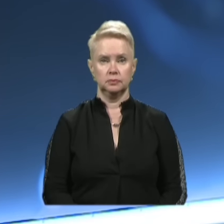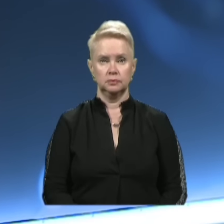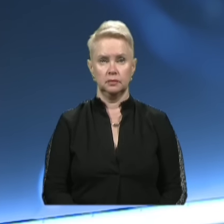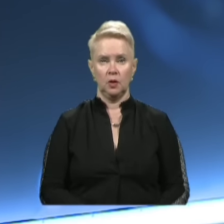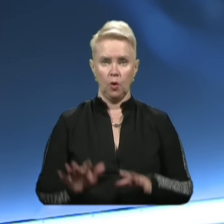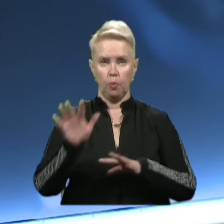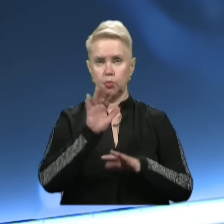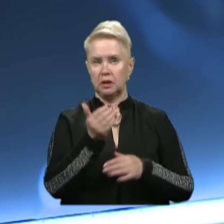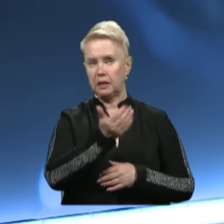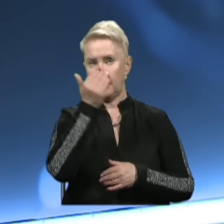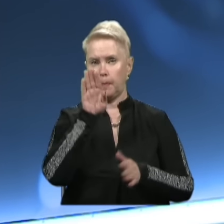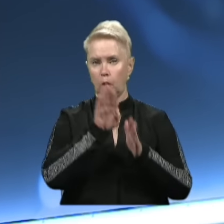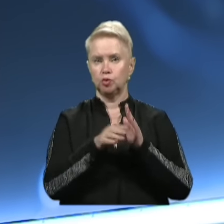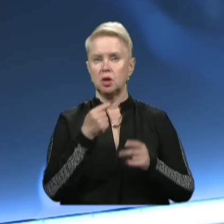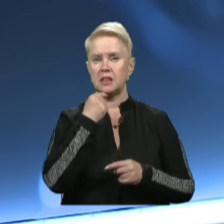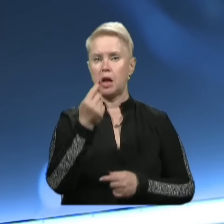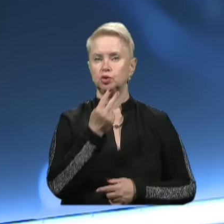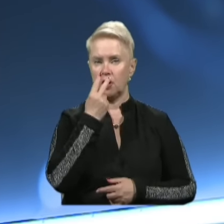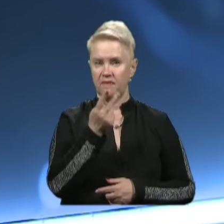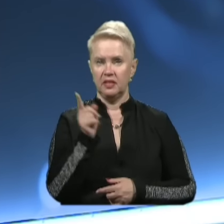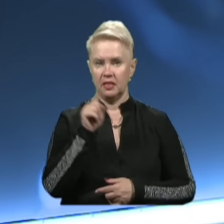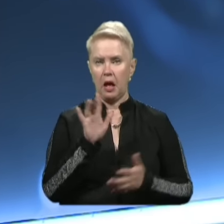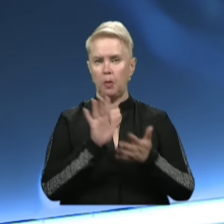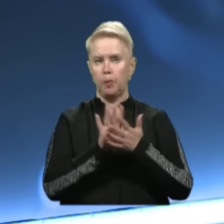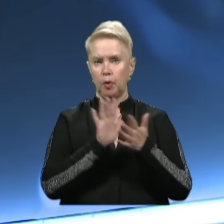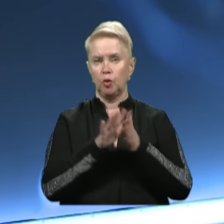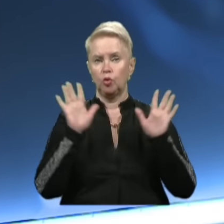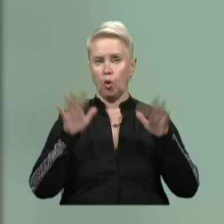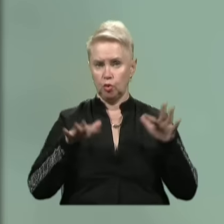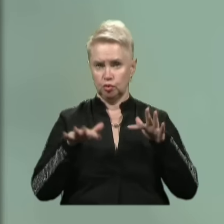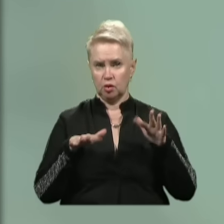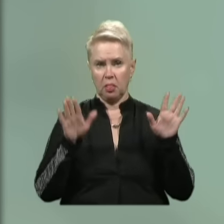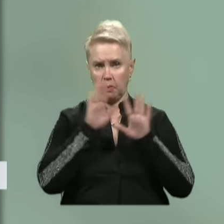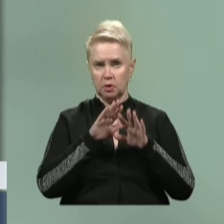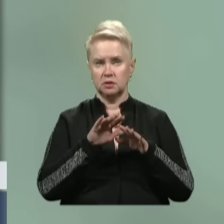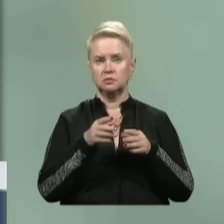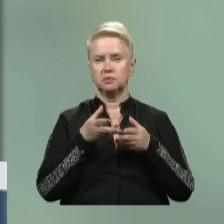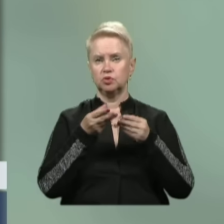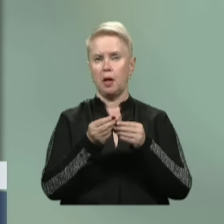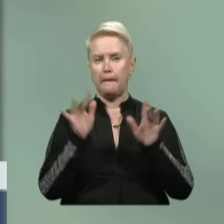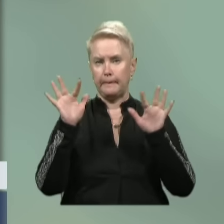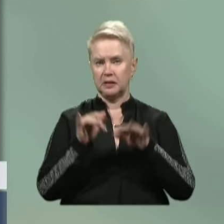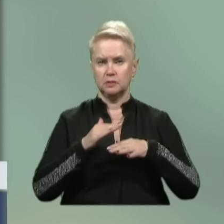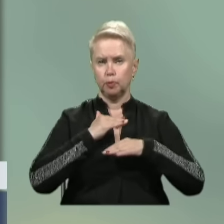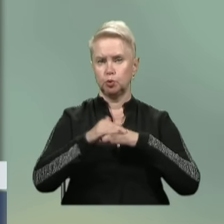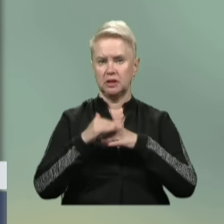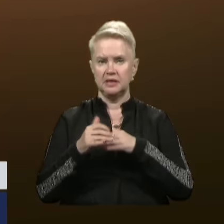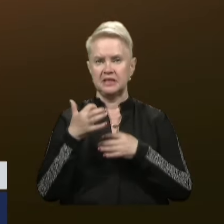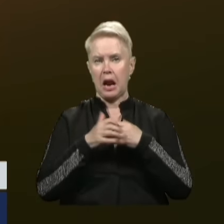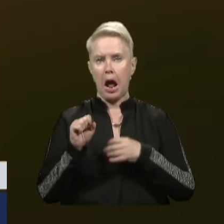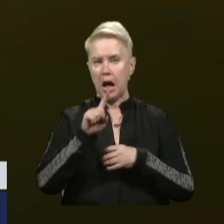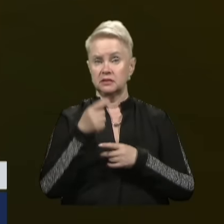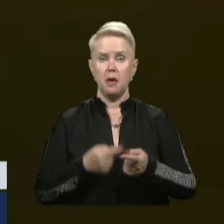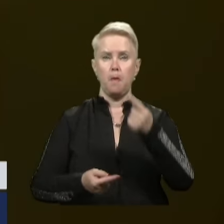Помутніння неба, погіршення дальності видимості та брудні дощі. Негода, спричинена пилом із пустель Середньої Азії,